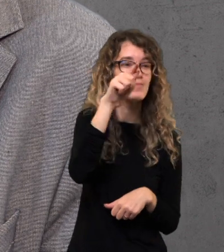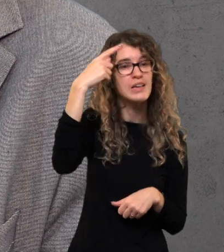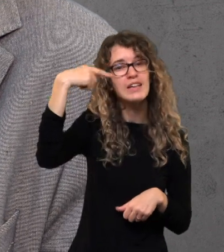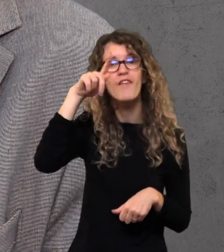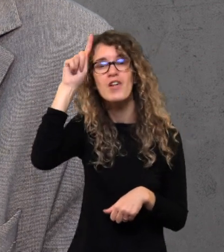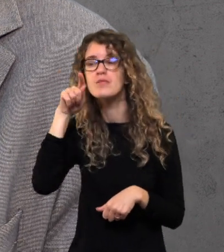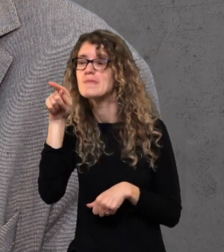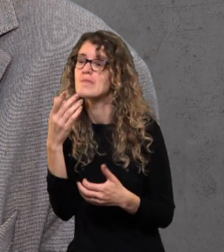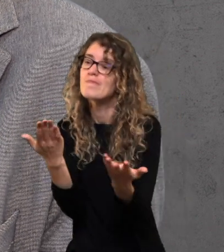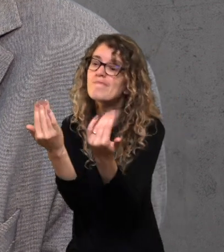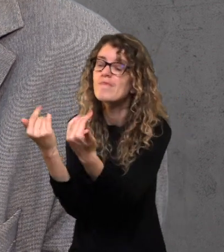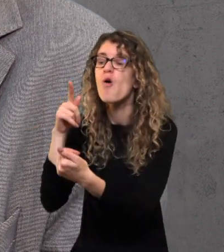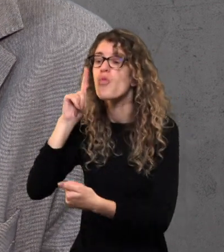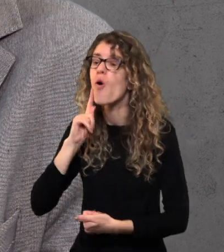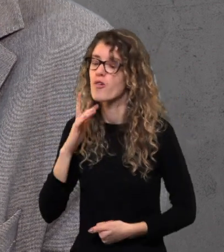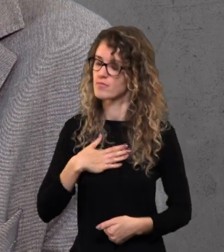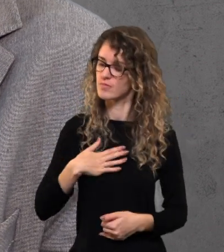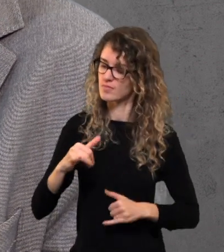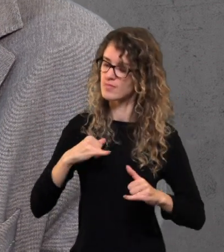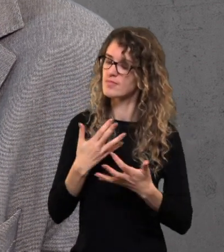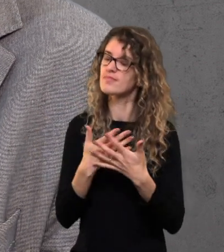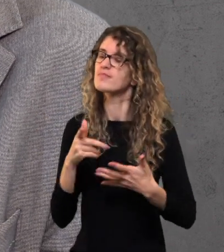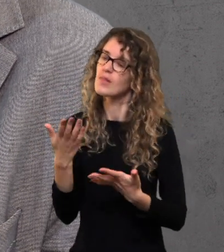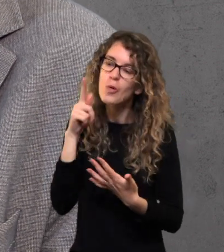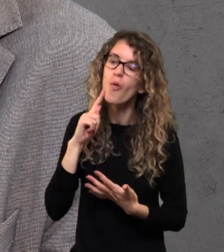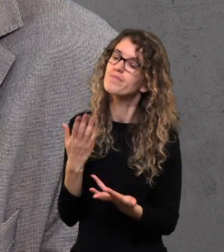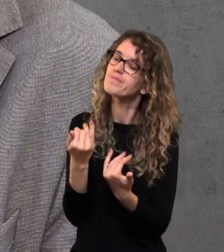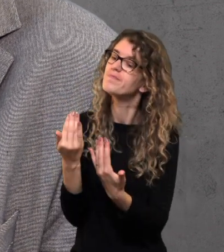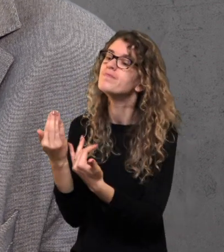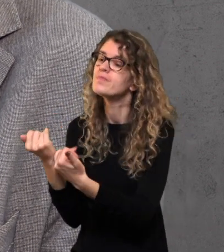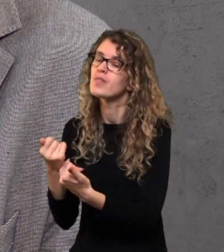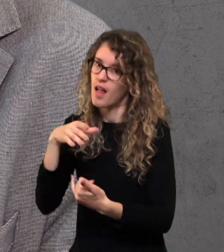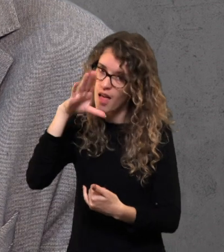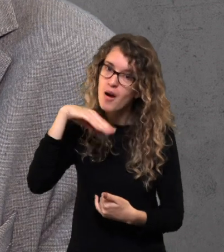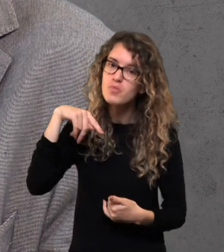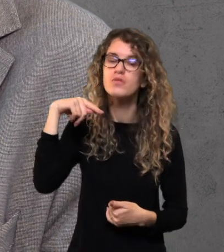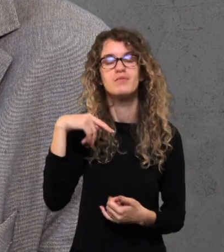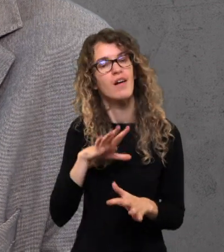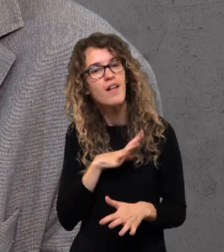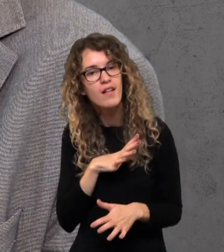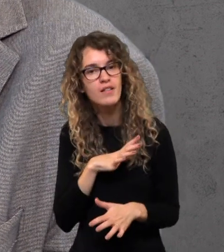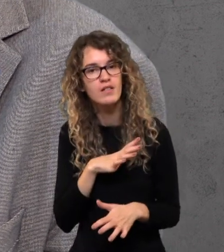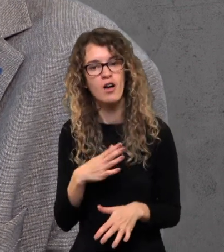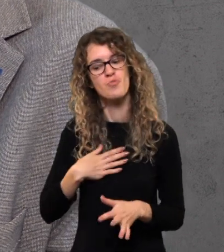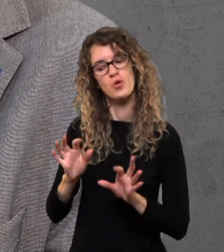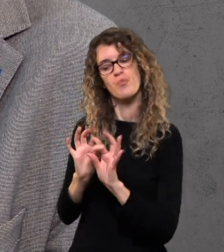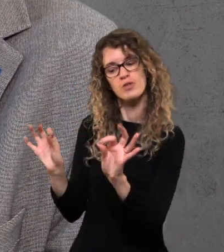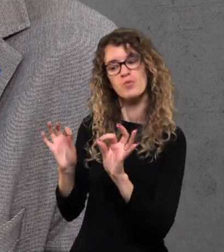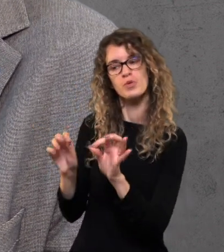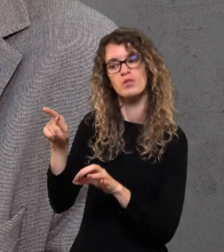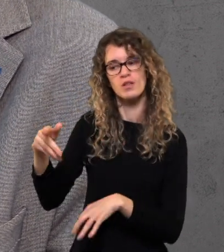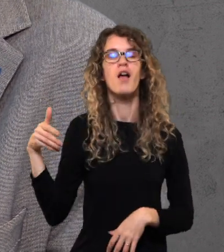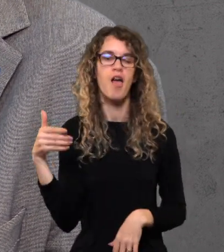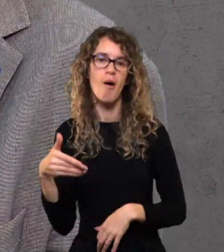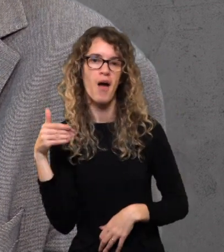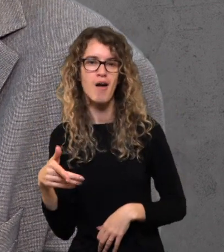makrolygis tai yra, ką valstybė sugeva. Ar aš sugebu gauti tai, ko aš noriu iš kitų valstybių, kad jos eltusi tai, kaip aš siūlau, jos sekam paskui mane,